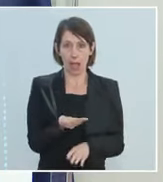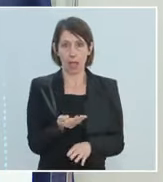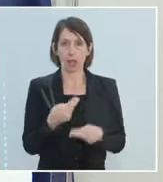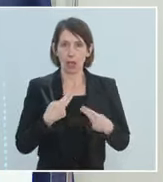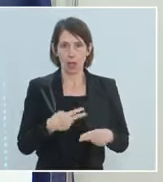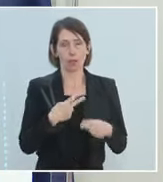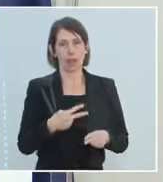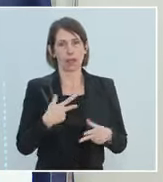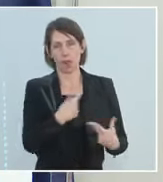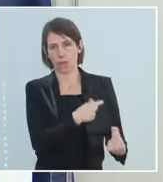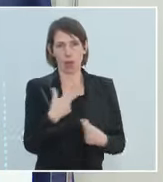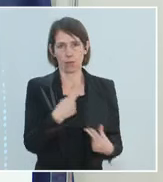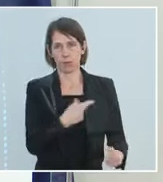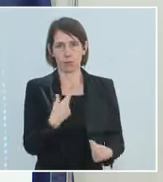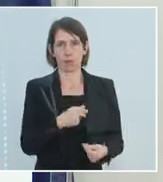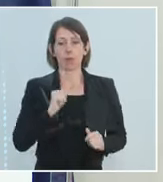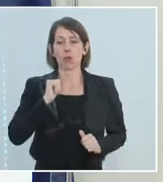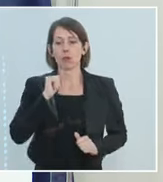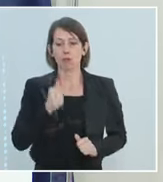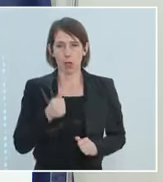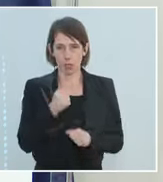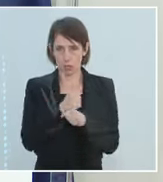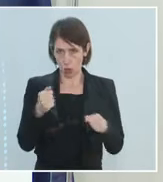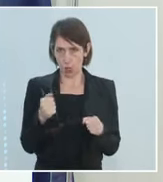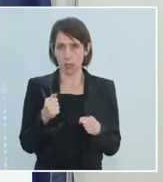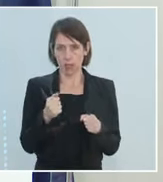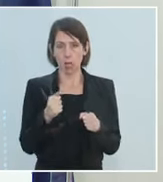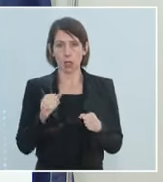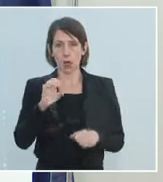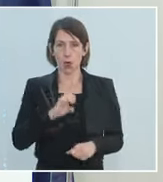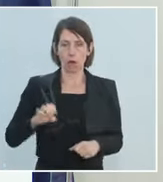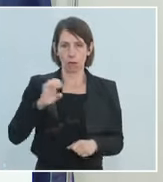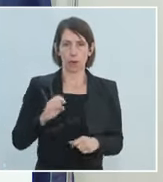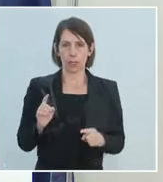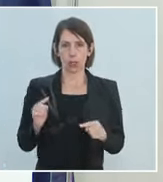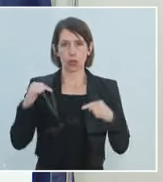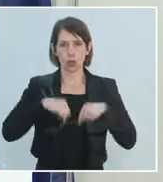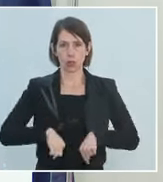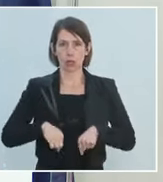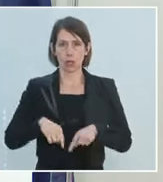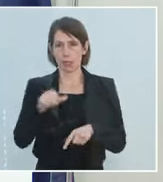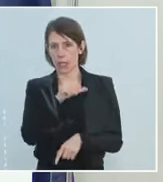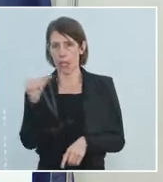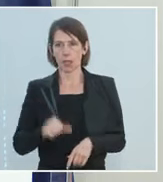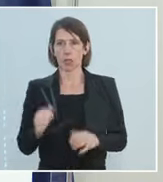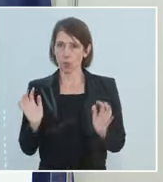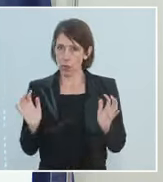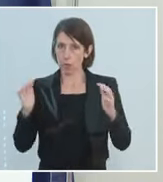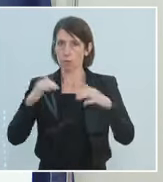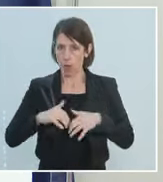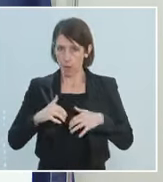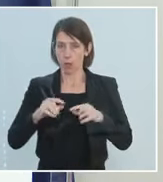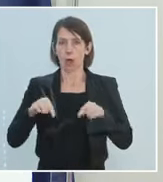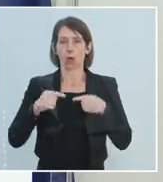Am Donnerstag, also morgen, wird es eine Sitzung der europäischen zuständigen Agentur dafür geben. Und ich gehe davon